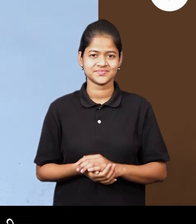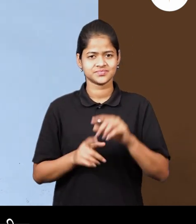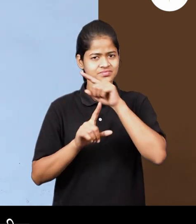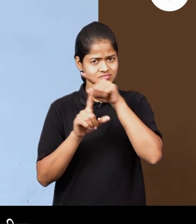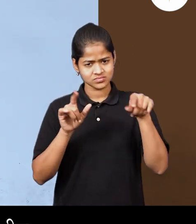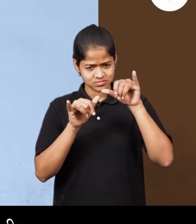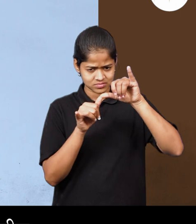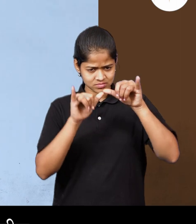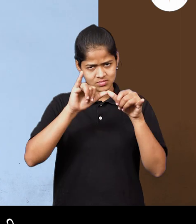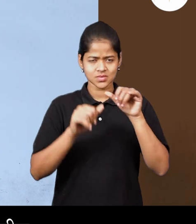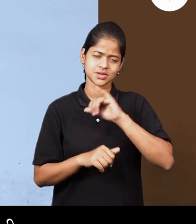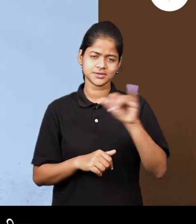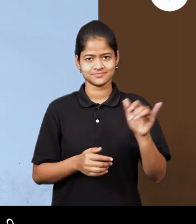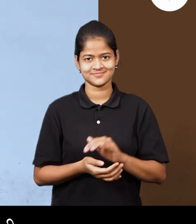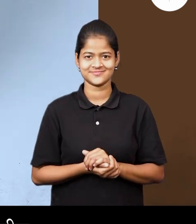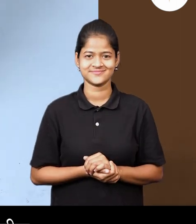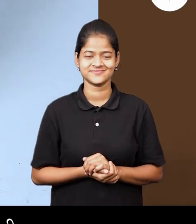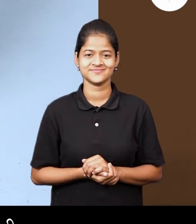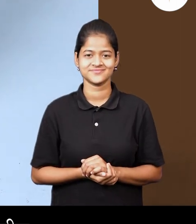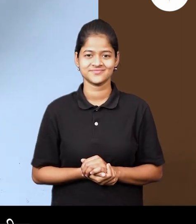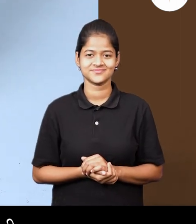या रेशेची लांबी पन तेवडीच